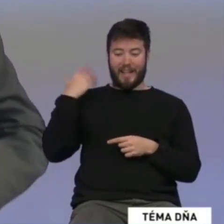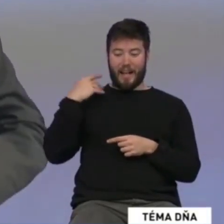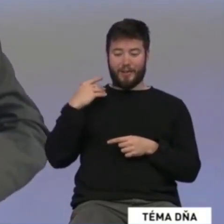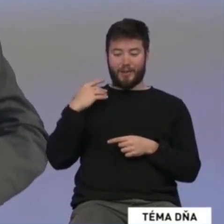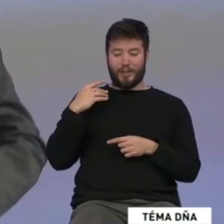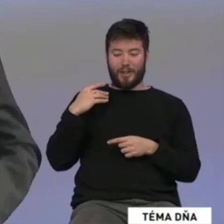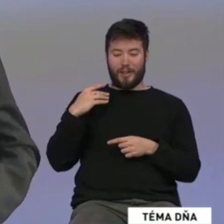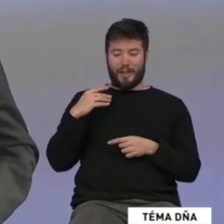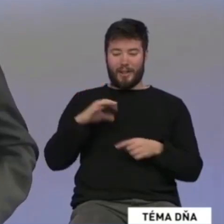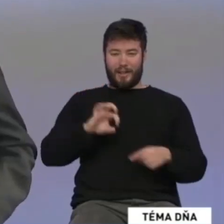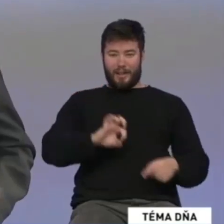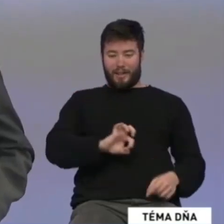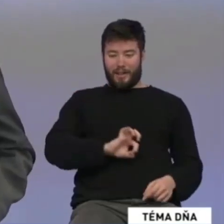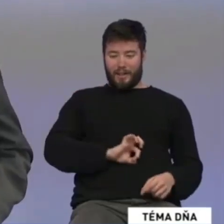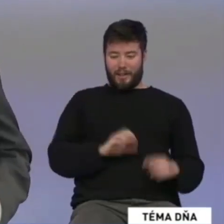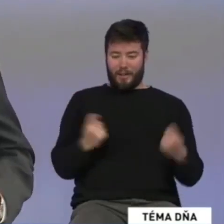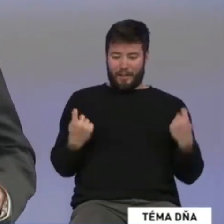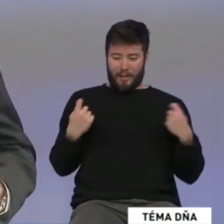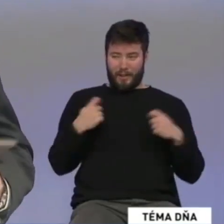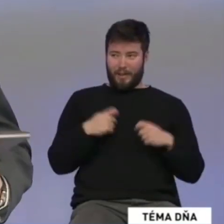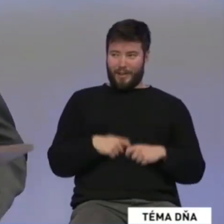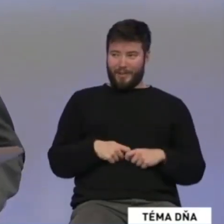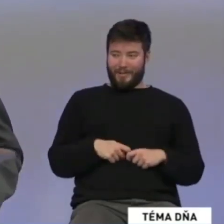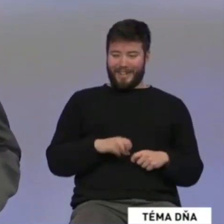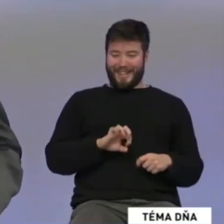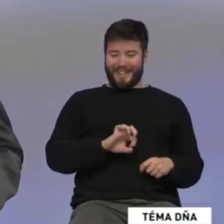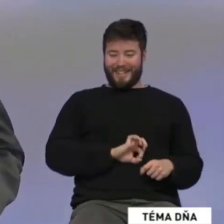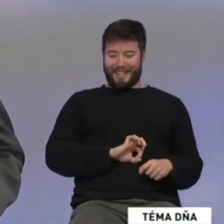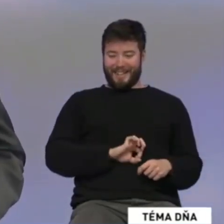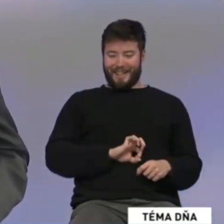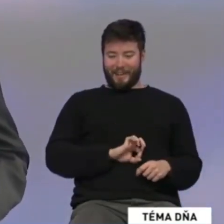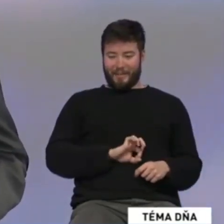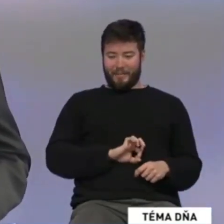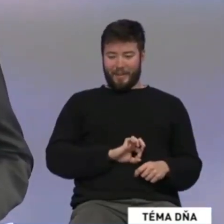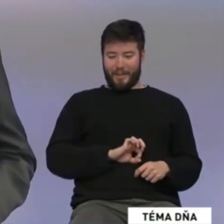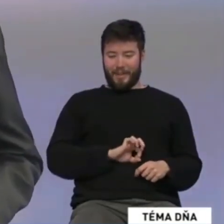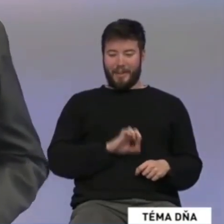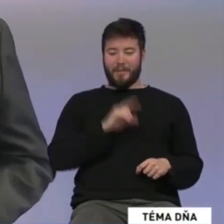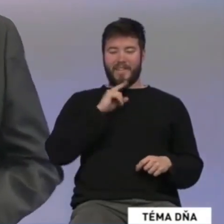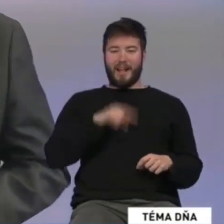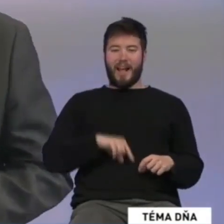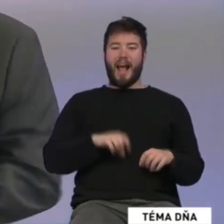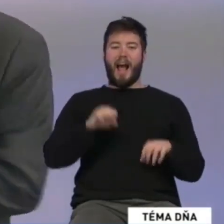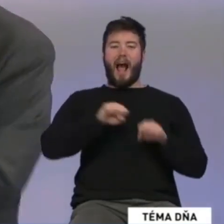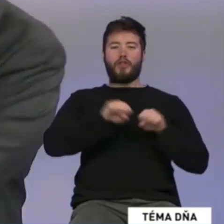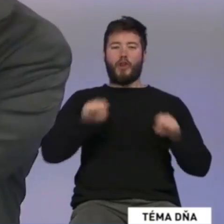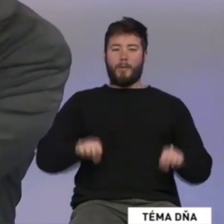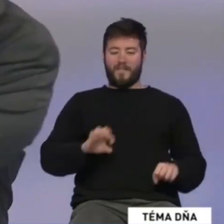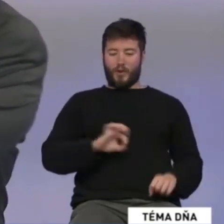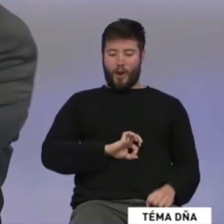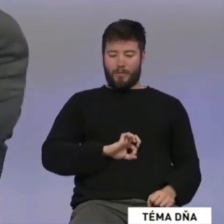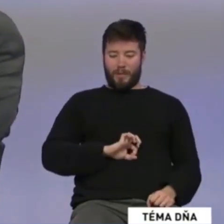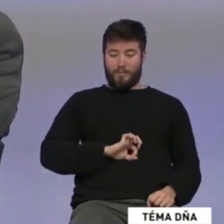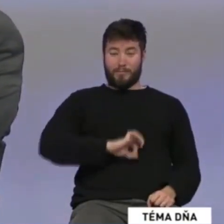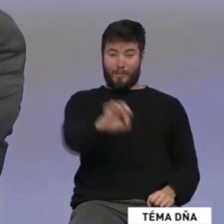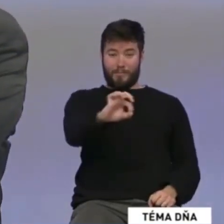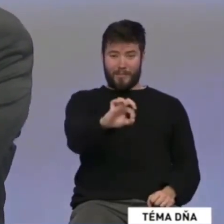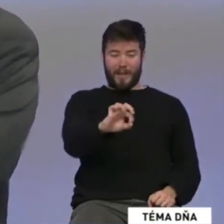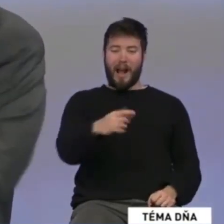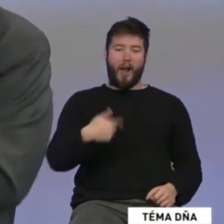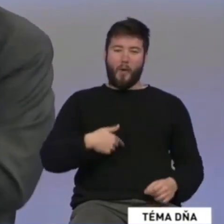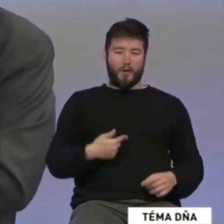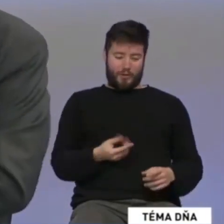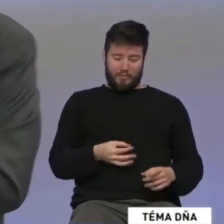natnuté sako označila, že mám atomový gombik. Takže už ten atomový gombik